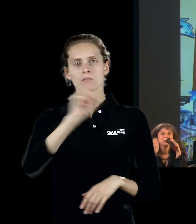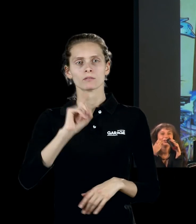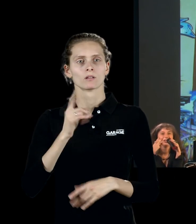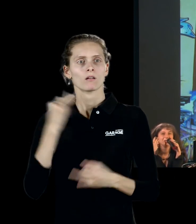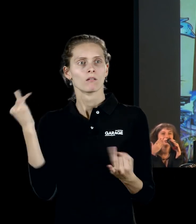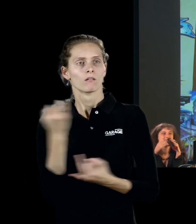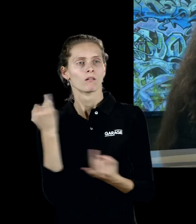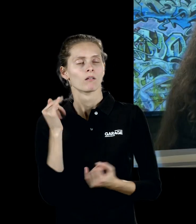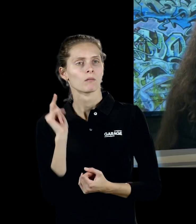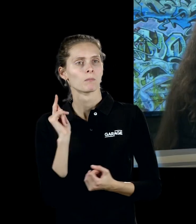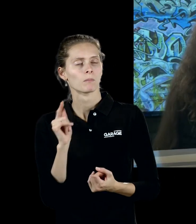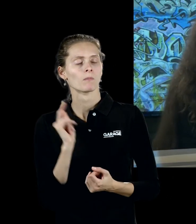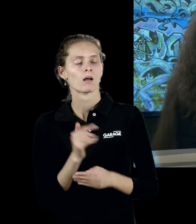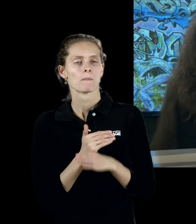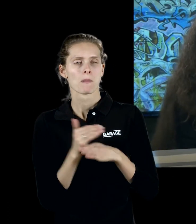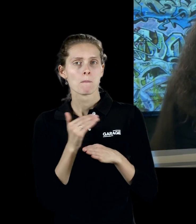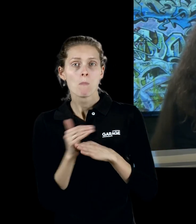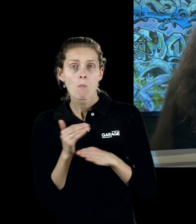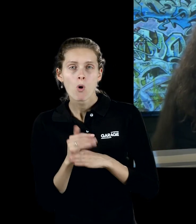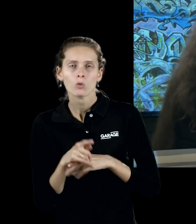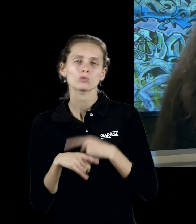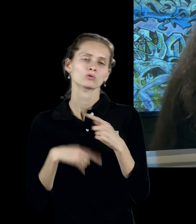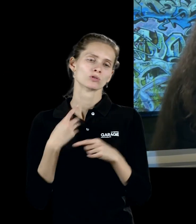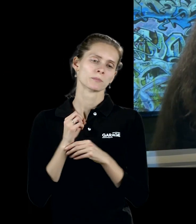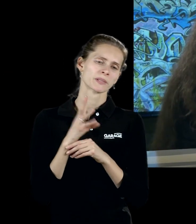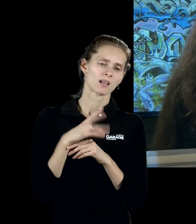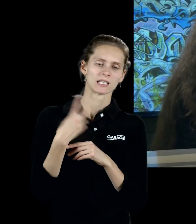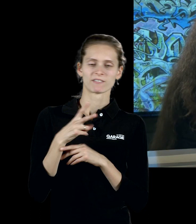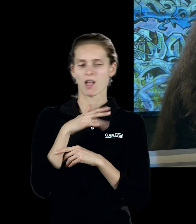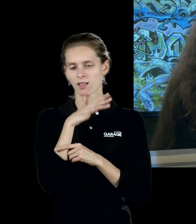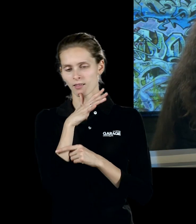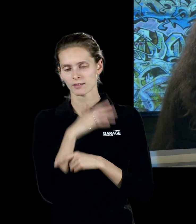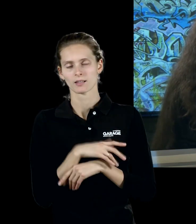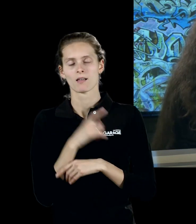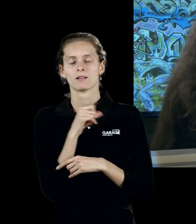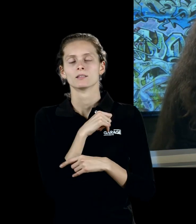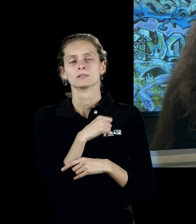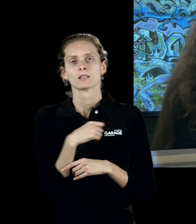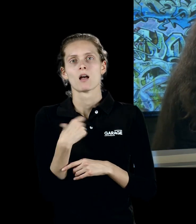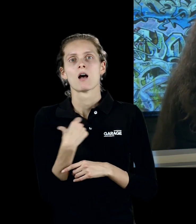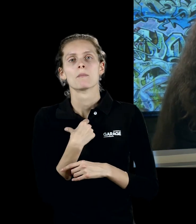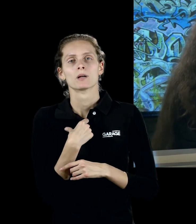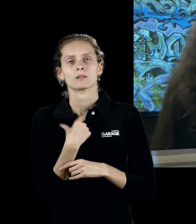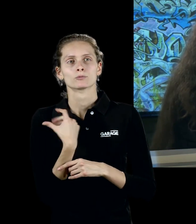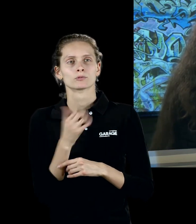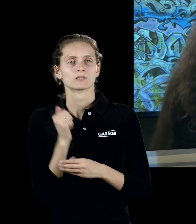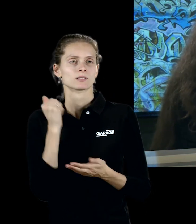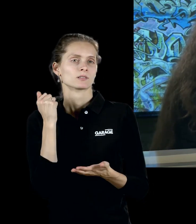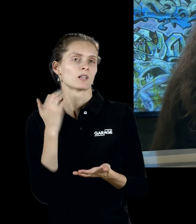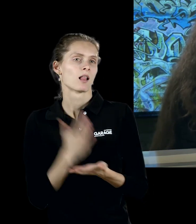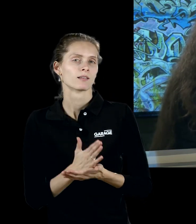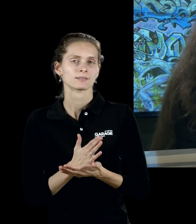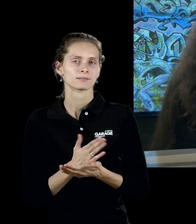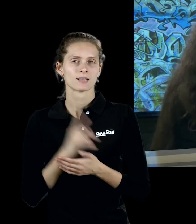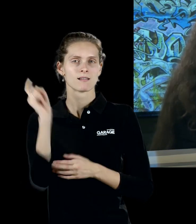наступает несколько позже, наступает лет через 15-20. И, естественно, в самом такой столице граффити того